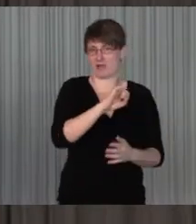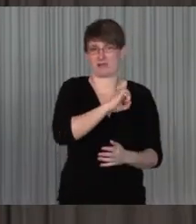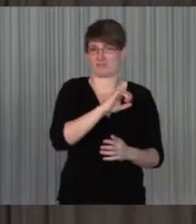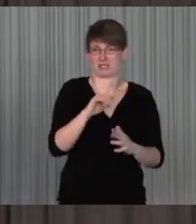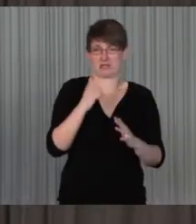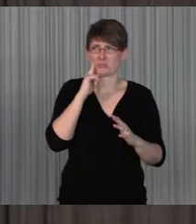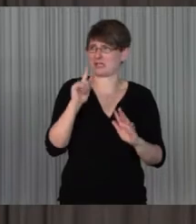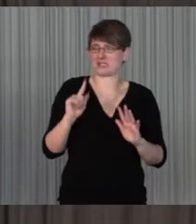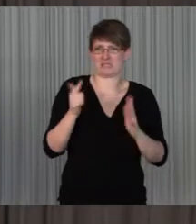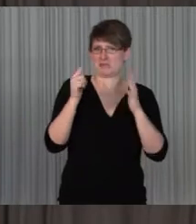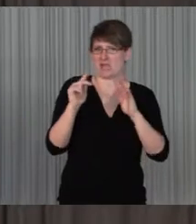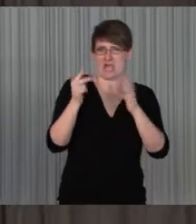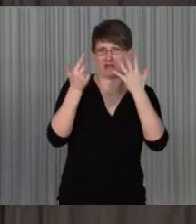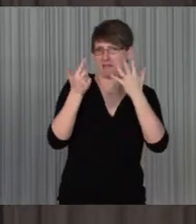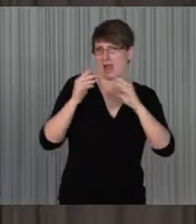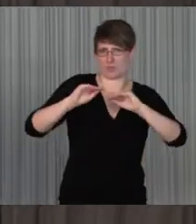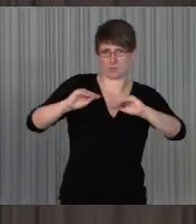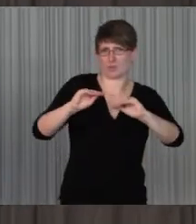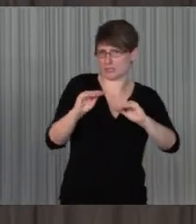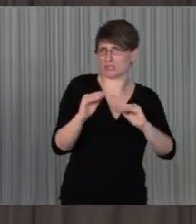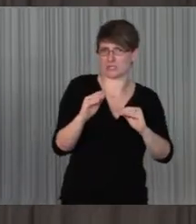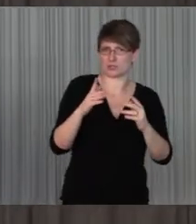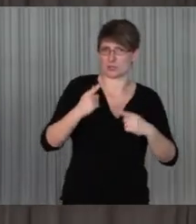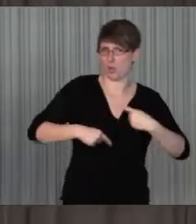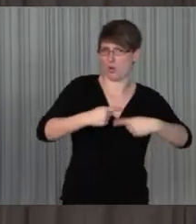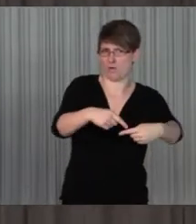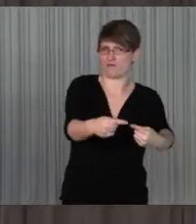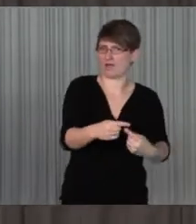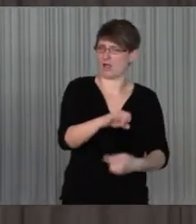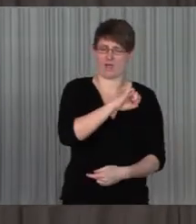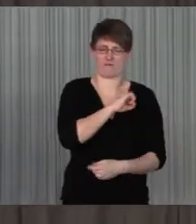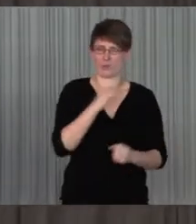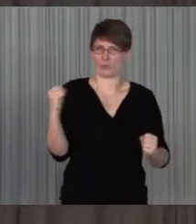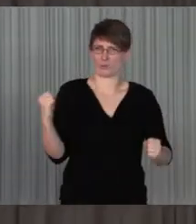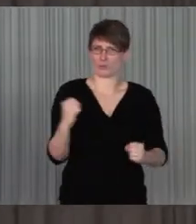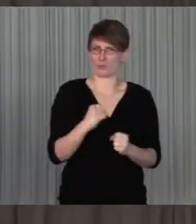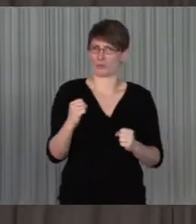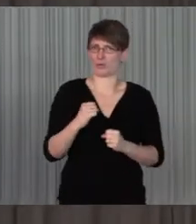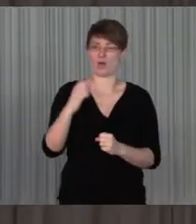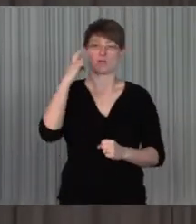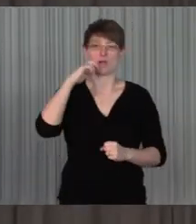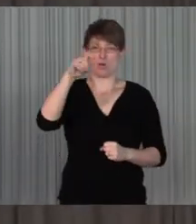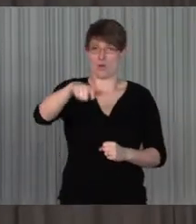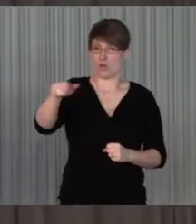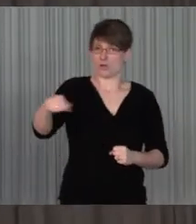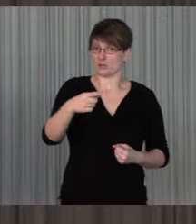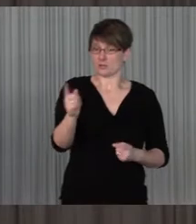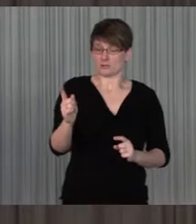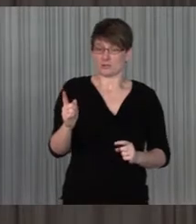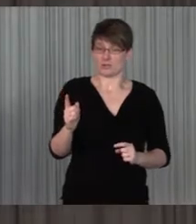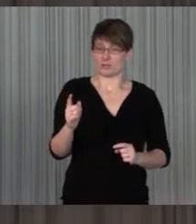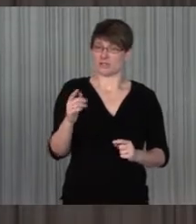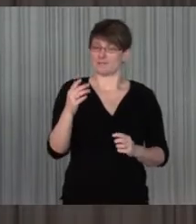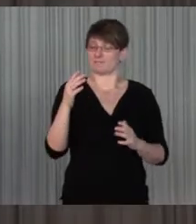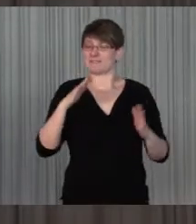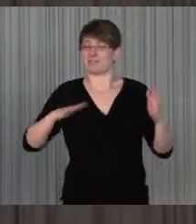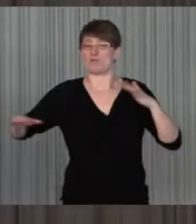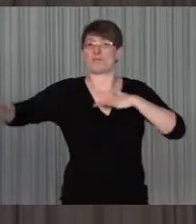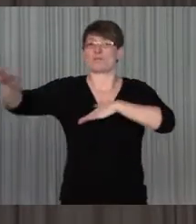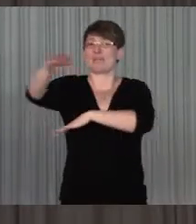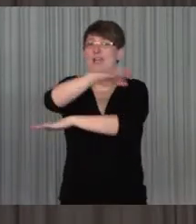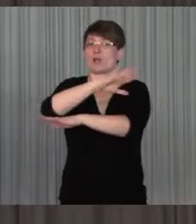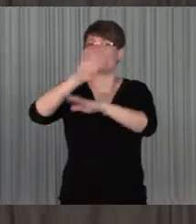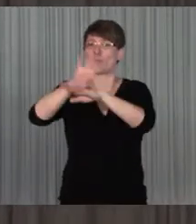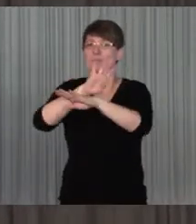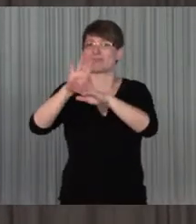zum siebten, achten Mal diese Kurse und die Senioren schätzen es, dass die Umgebung sozusagen mit